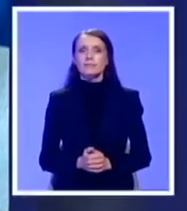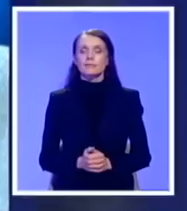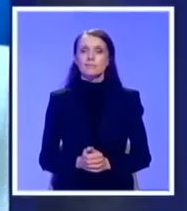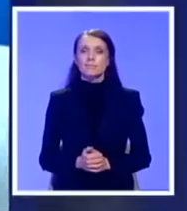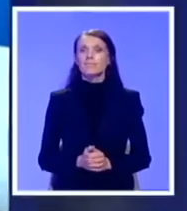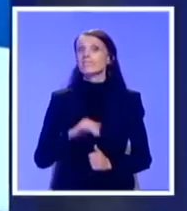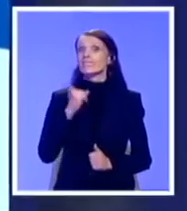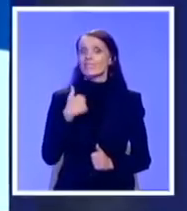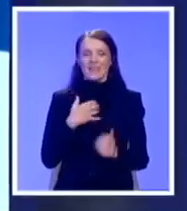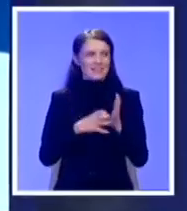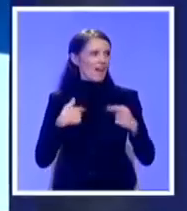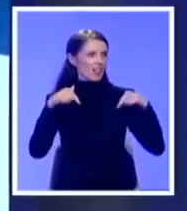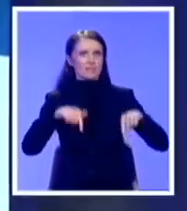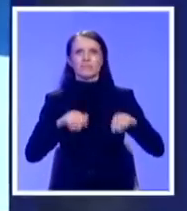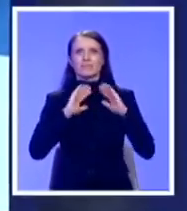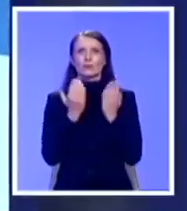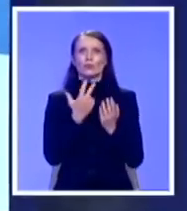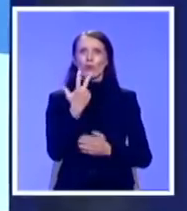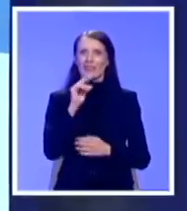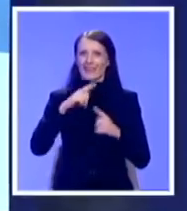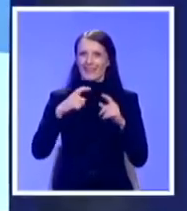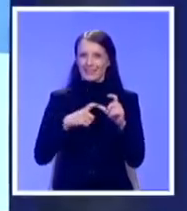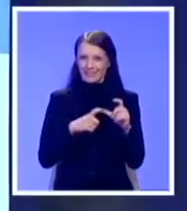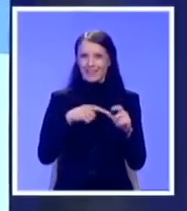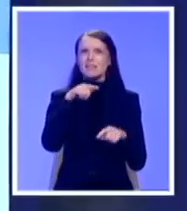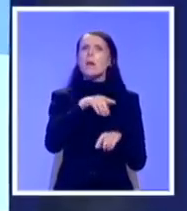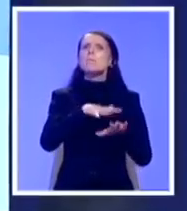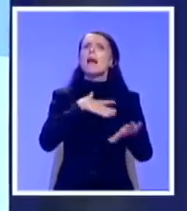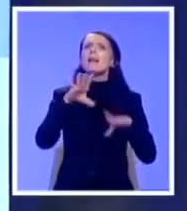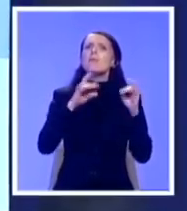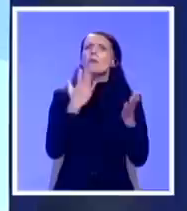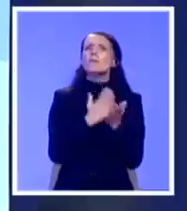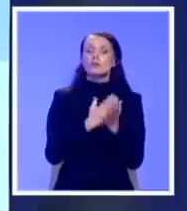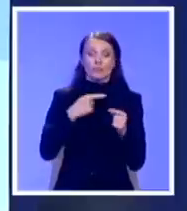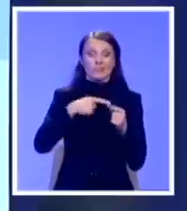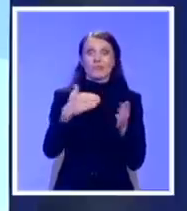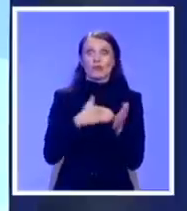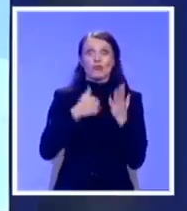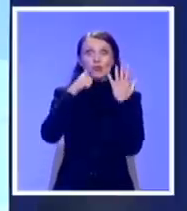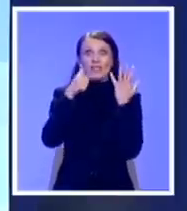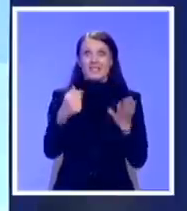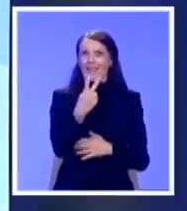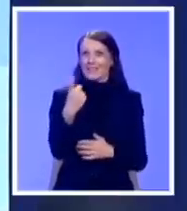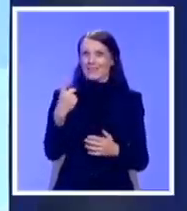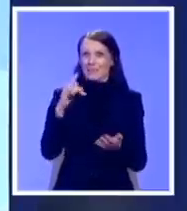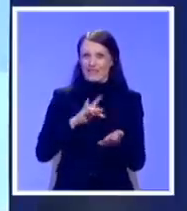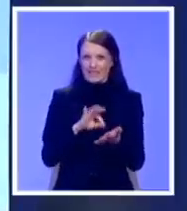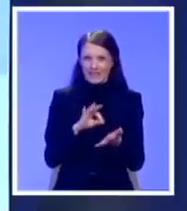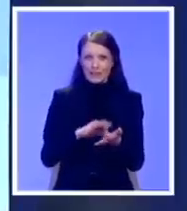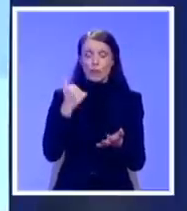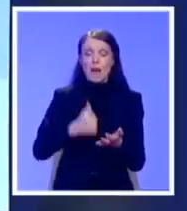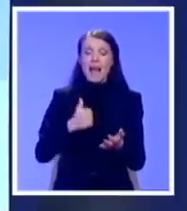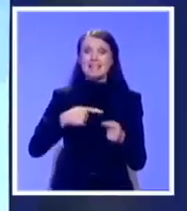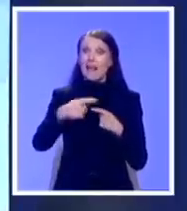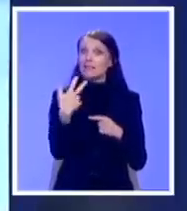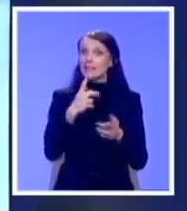Da i dalje smo u studiju 3RTS-a. Parlamentarni izbori bit će odražani za 6 dana. U narednih 30 minuta predstavit će nam se